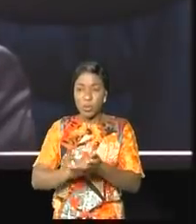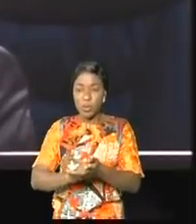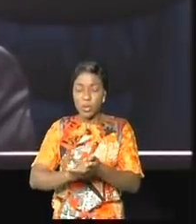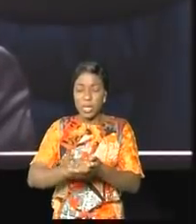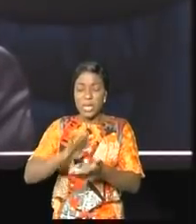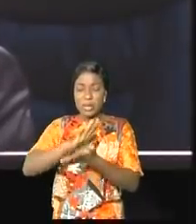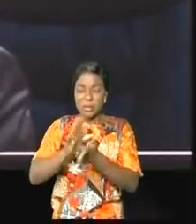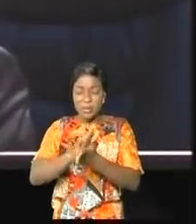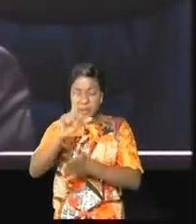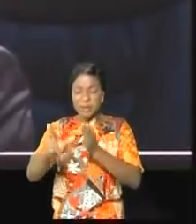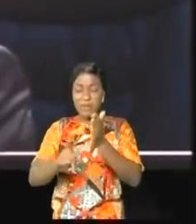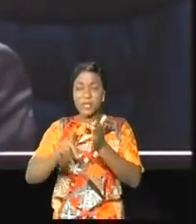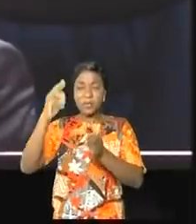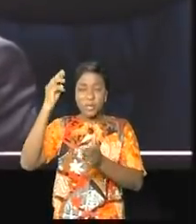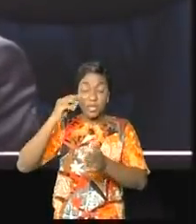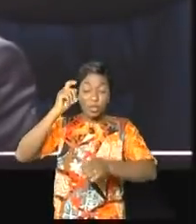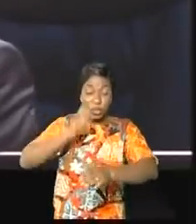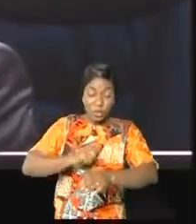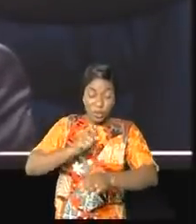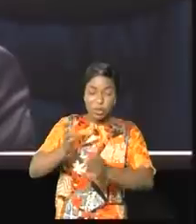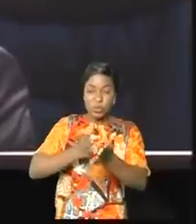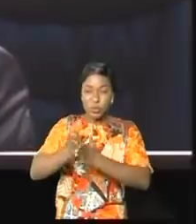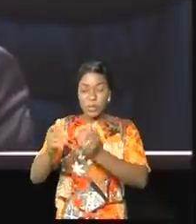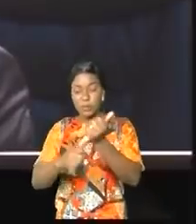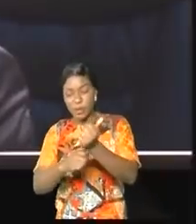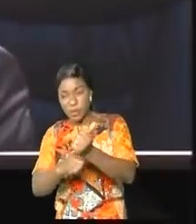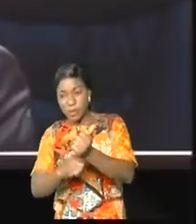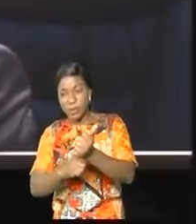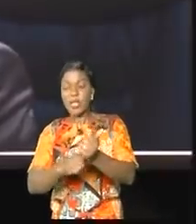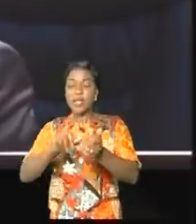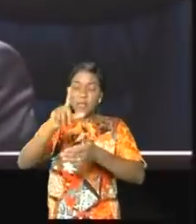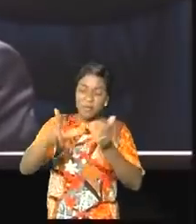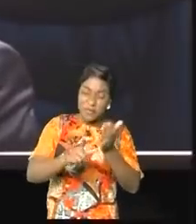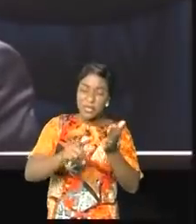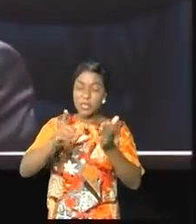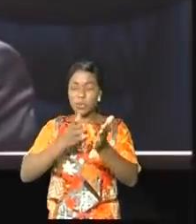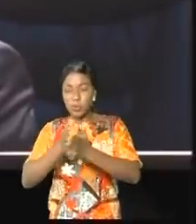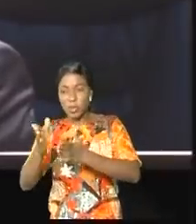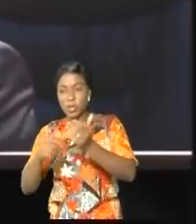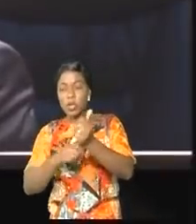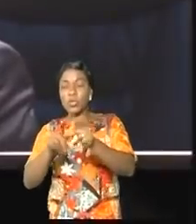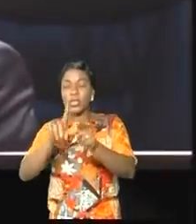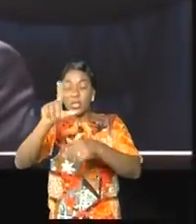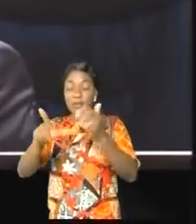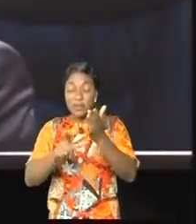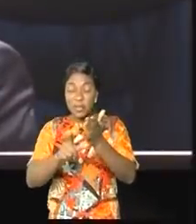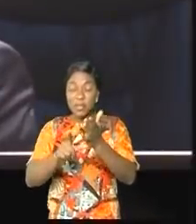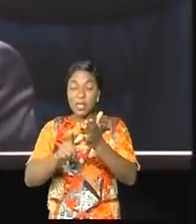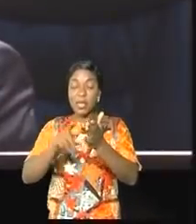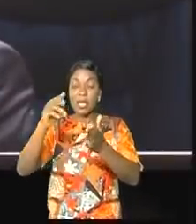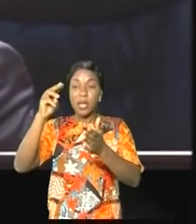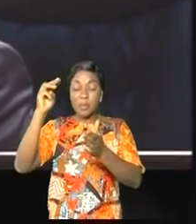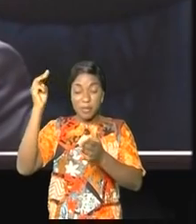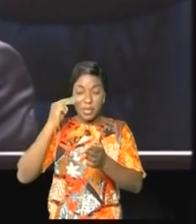de vice-ministre de la justice et des droits humains et du vice-ministre de l'enseignement supérieur et universitaire.